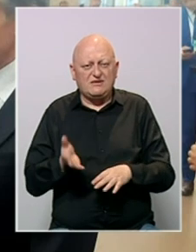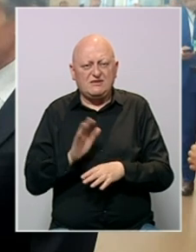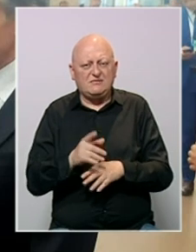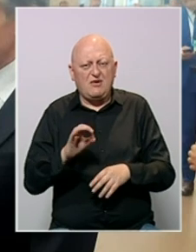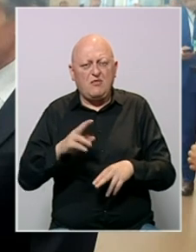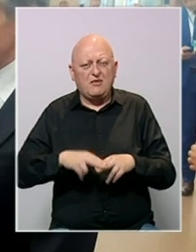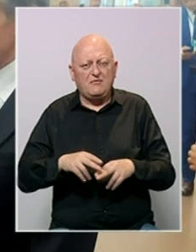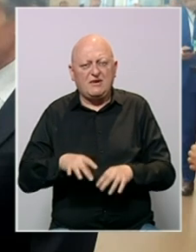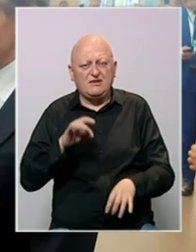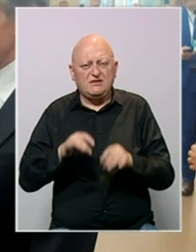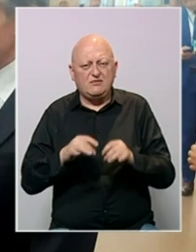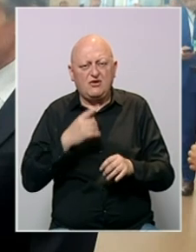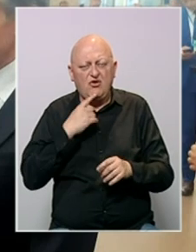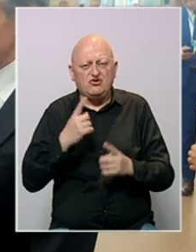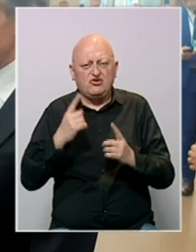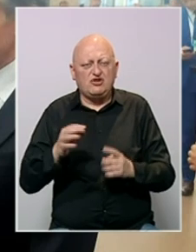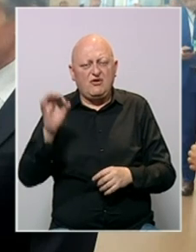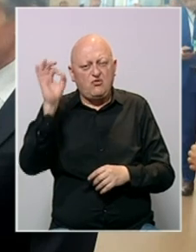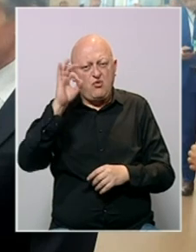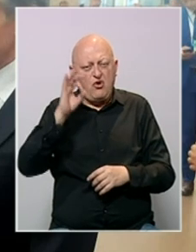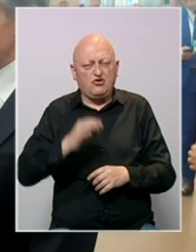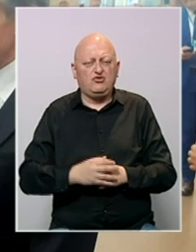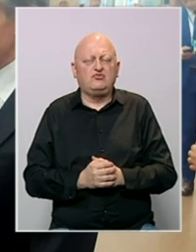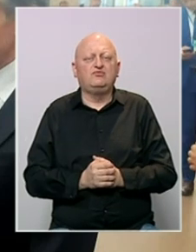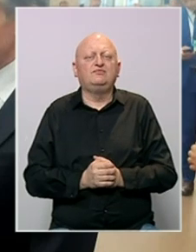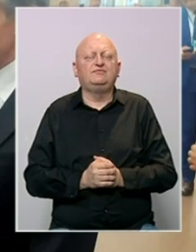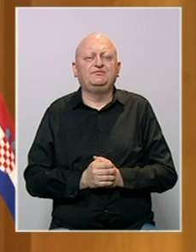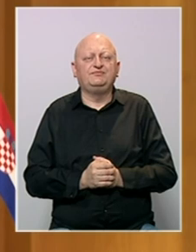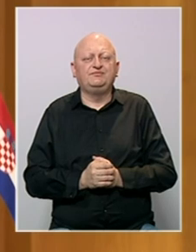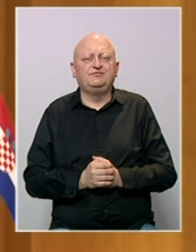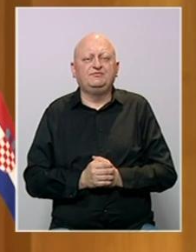predstavnicima o pravilima za izbore koji se održavaju u oktobru.